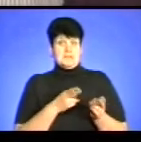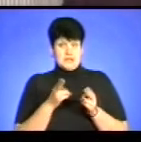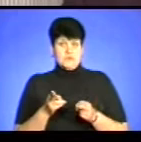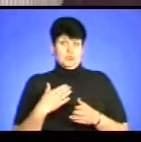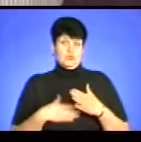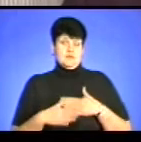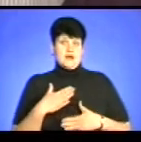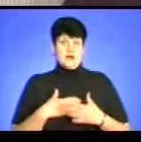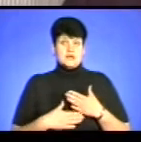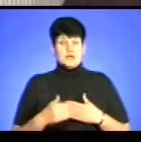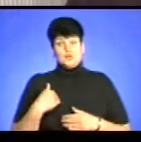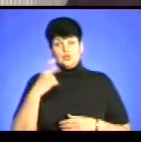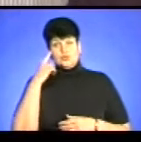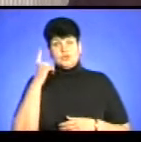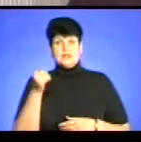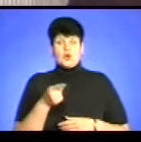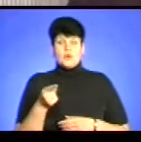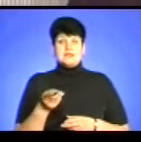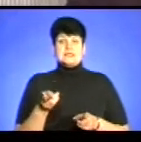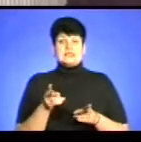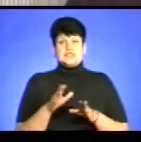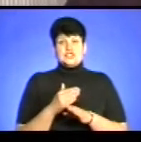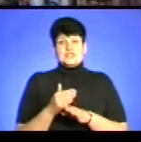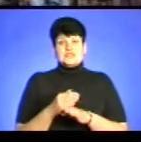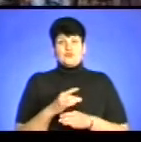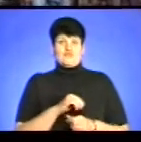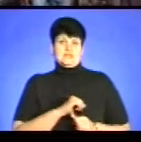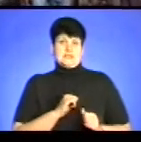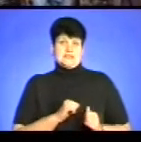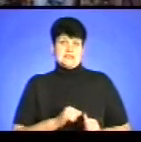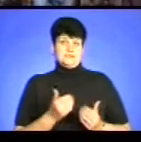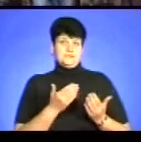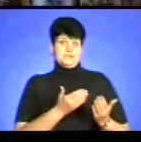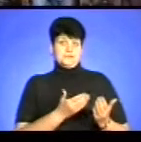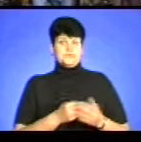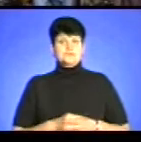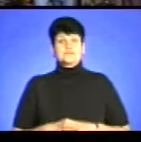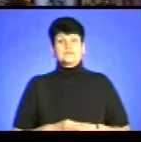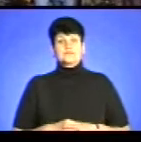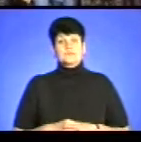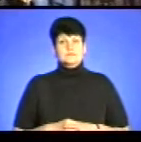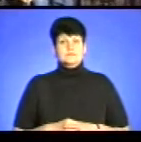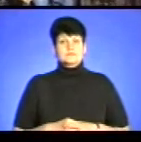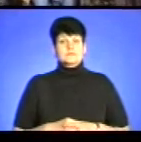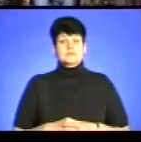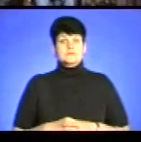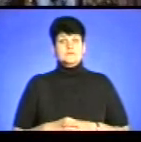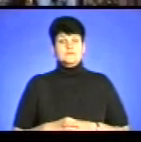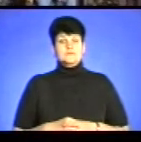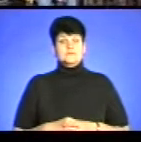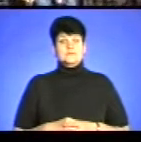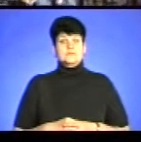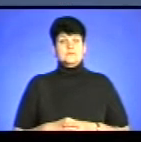цьому. Так що, я думаю, Тернопіль залишить таку частинку в їхніх серцях. Богдана Сарабун, Андрій Водак, новини.